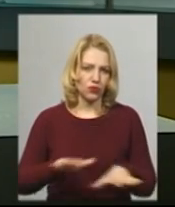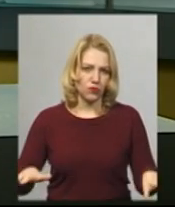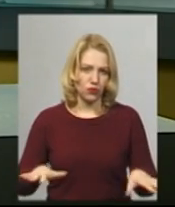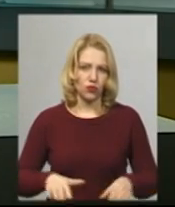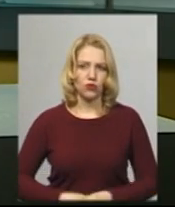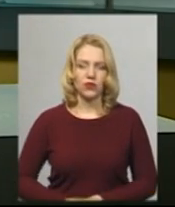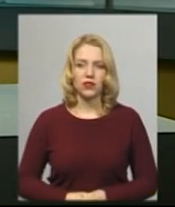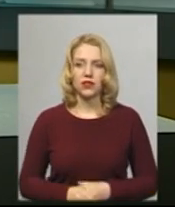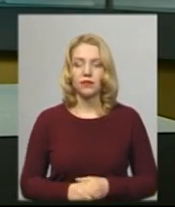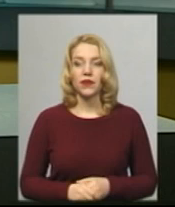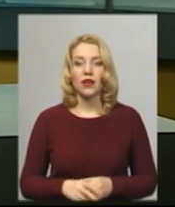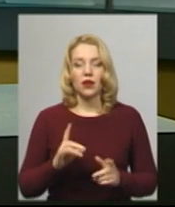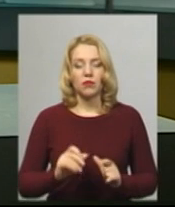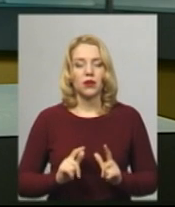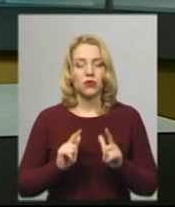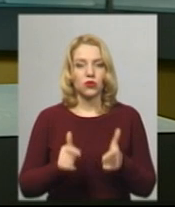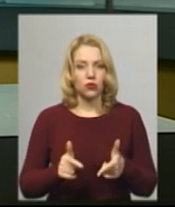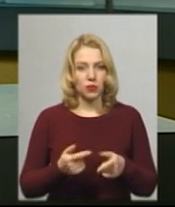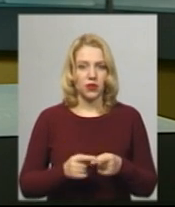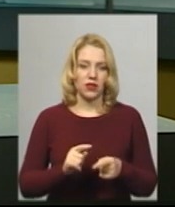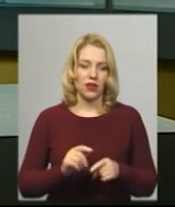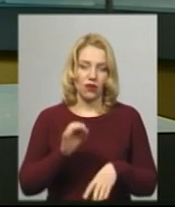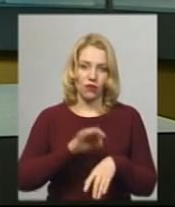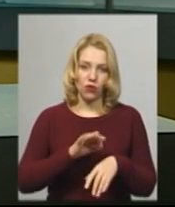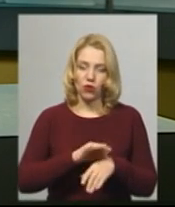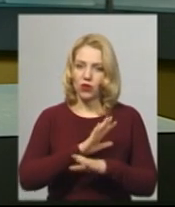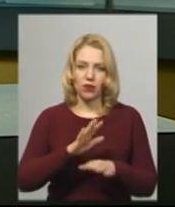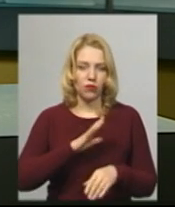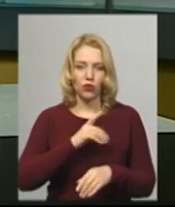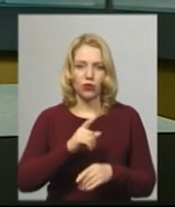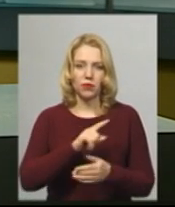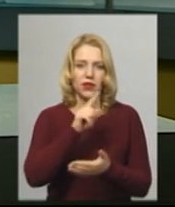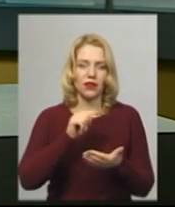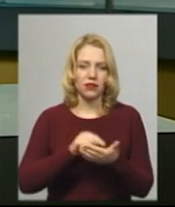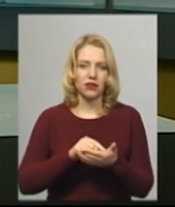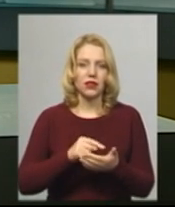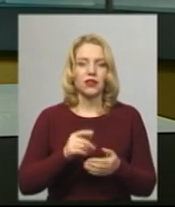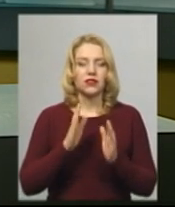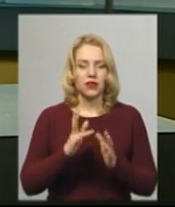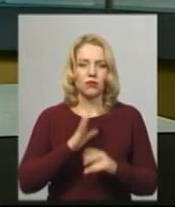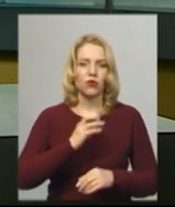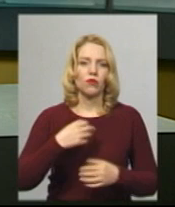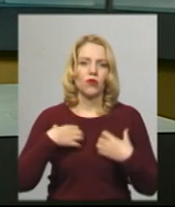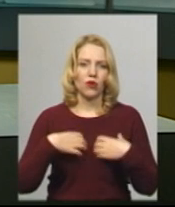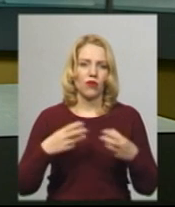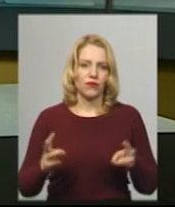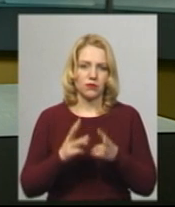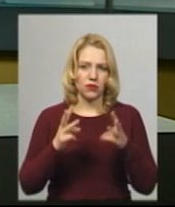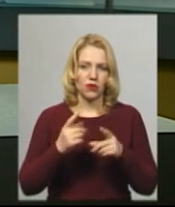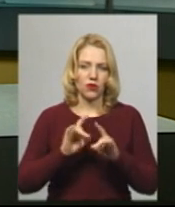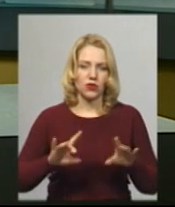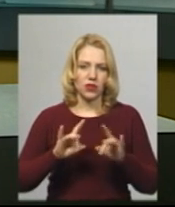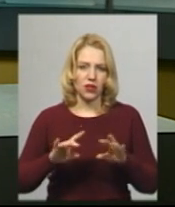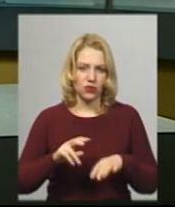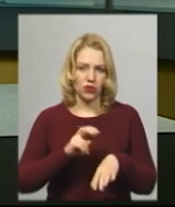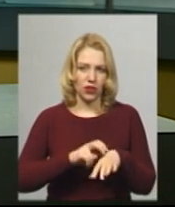поступленні хворого діагноз коронавірус не ставили. Під питанням була пневмонія, каже виконуюча обов'язки директора Хмельницької інфекційної лікарні